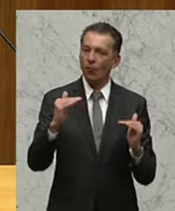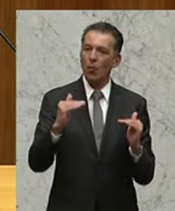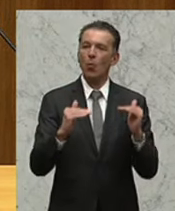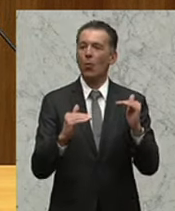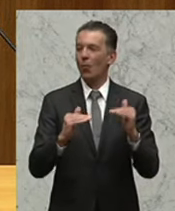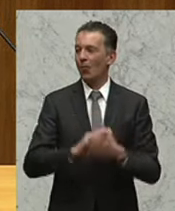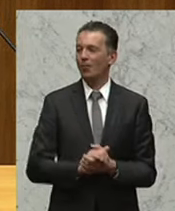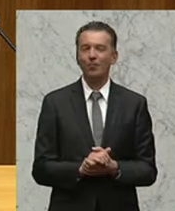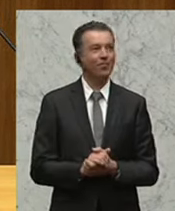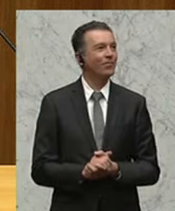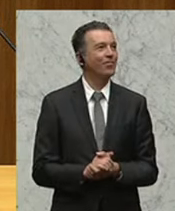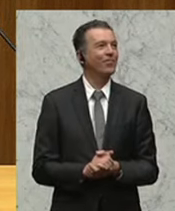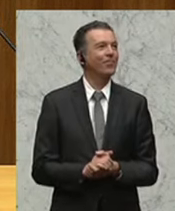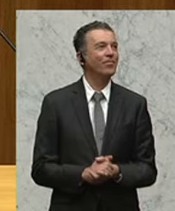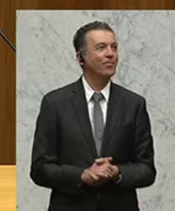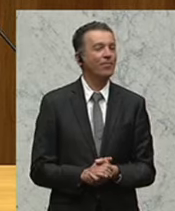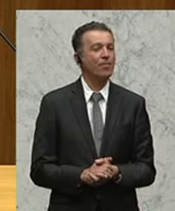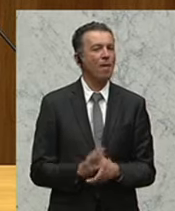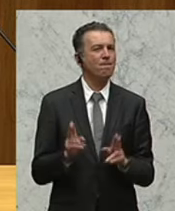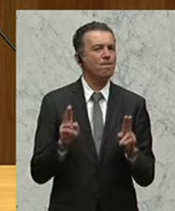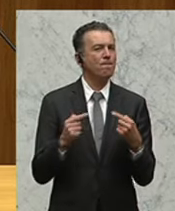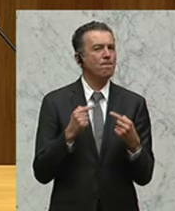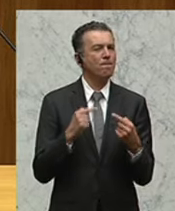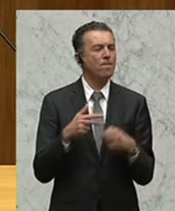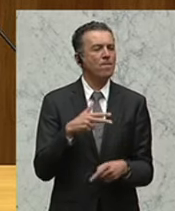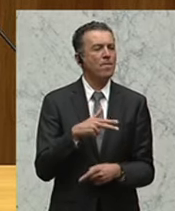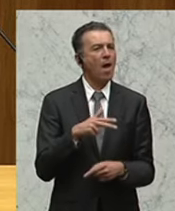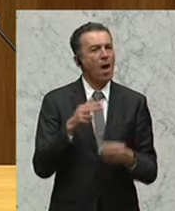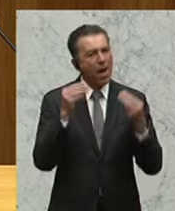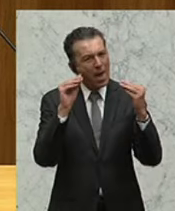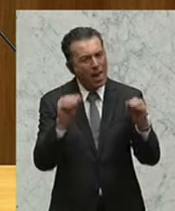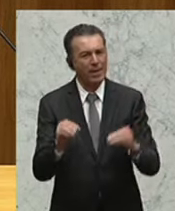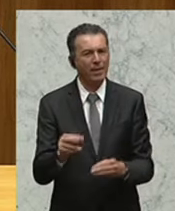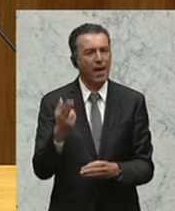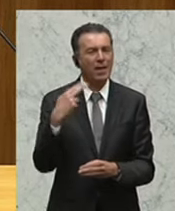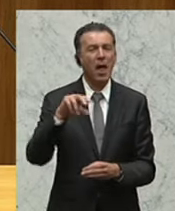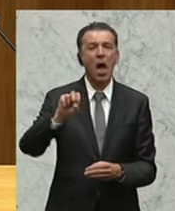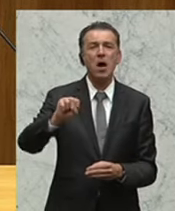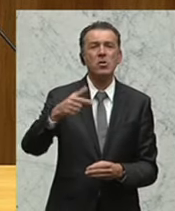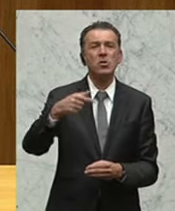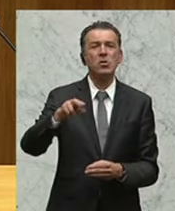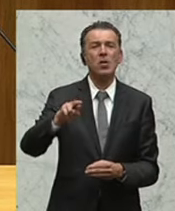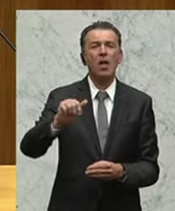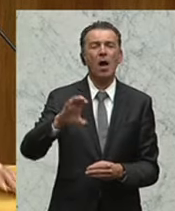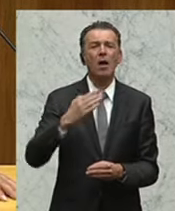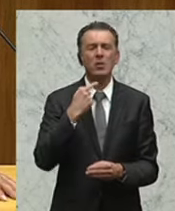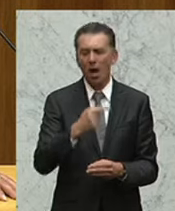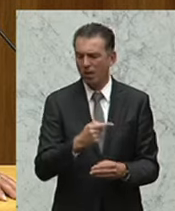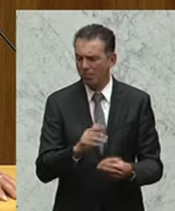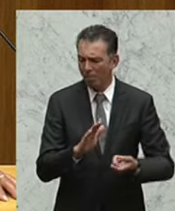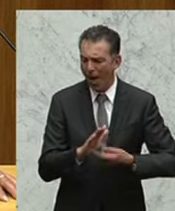Und wenn wir es mit Ehrlichkeit haben, und das jetzt in Richtung Herrn Strache, er sagt Ehrlichkeit einfordern,